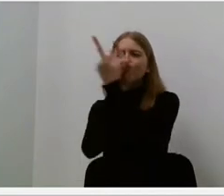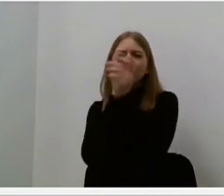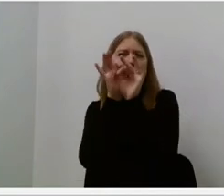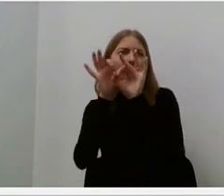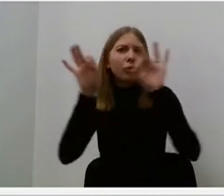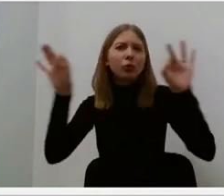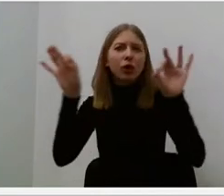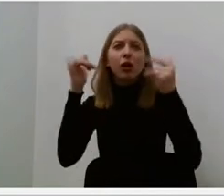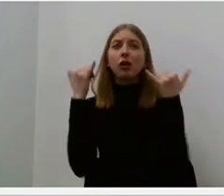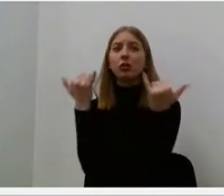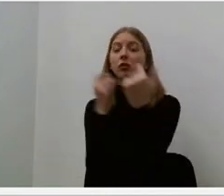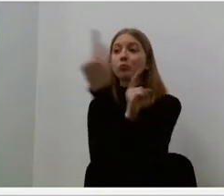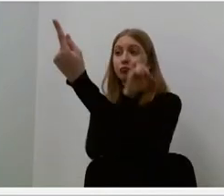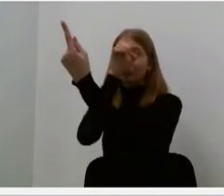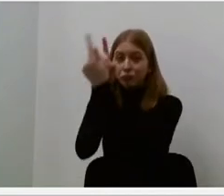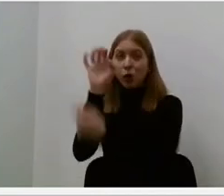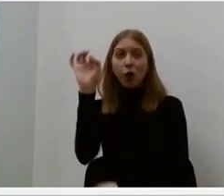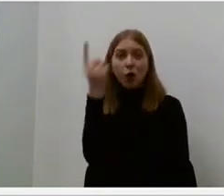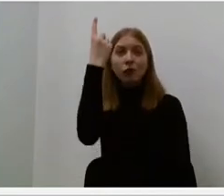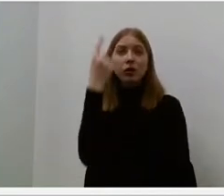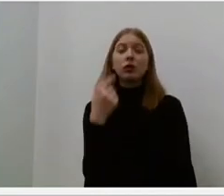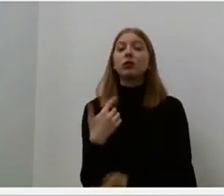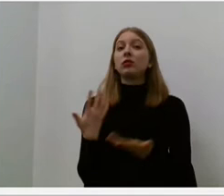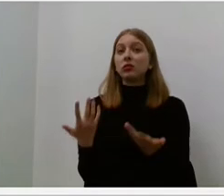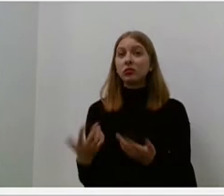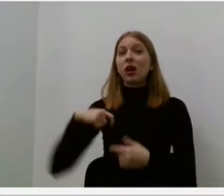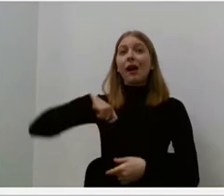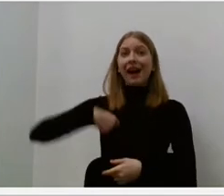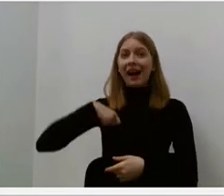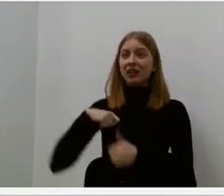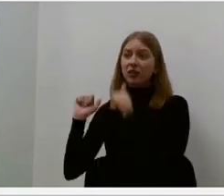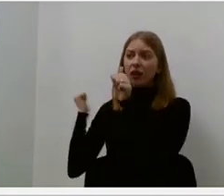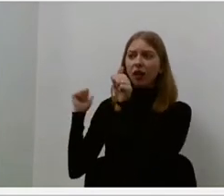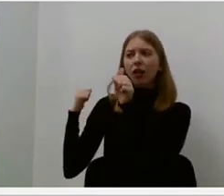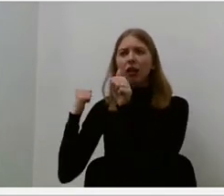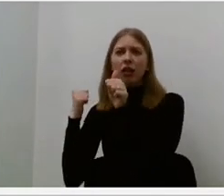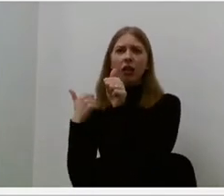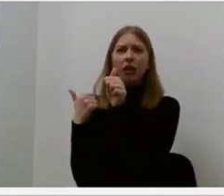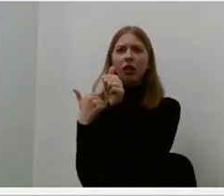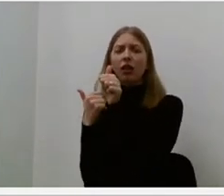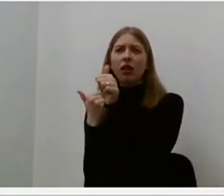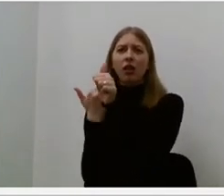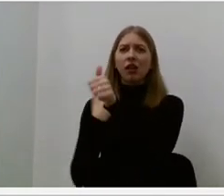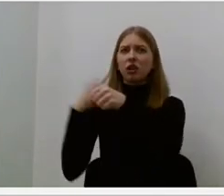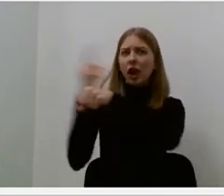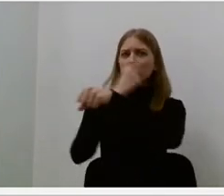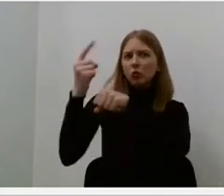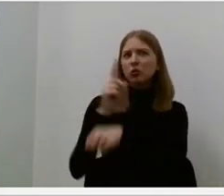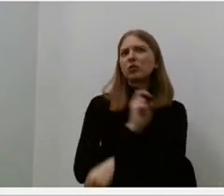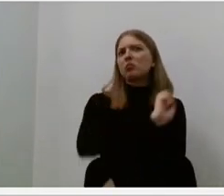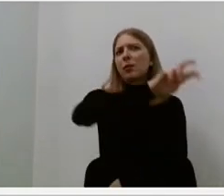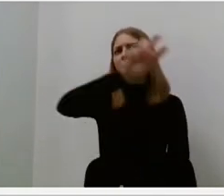laiką sekama saugumo agentų, niekaip negalėjau titrūkti nuo ekskursijų. Pasimatėme Lenino